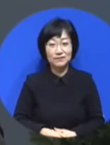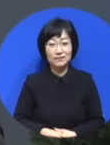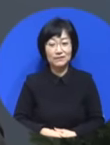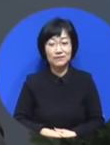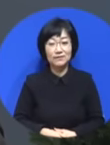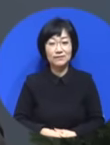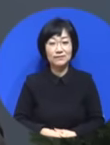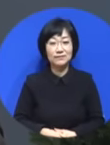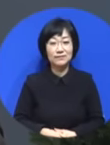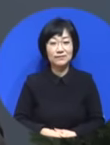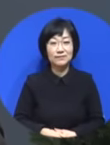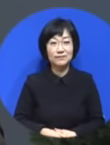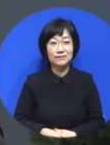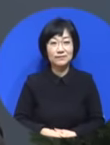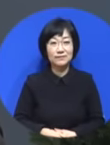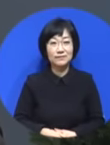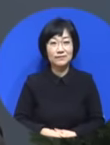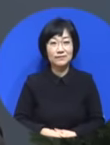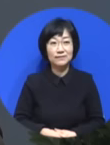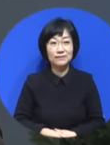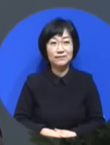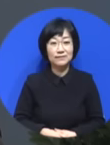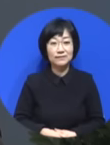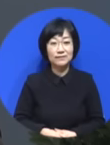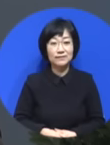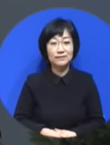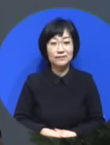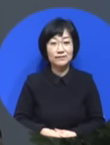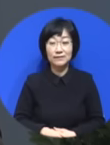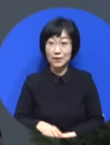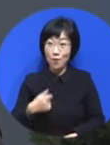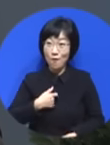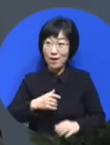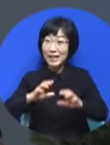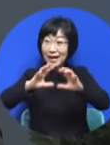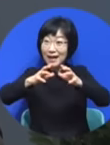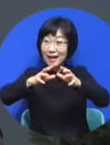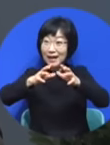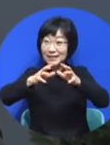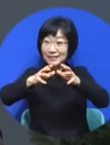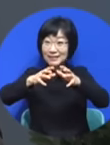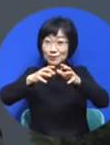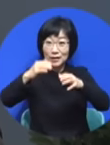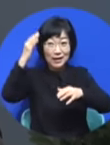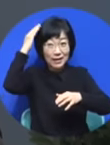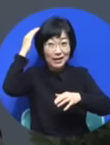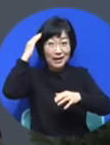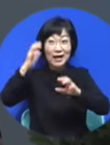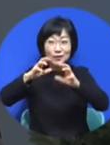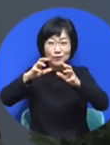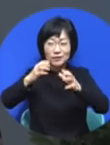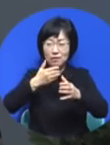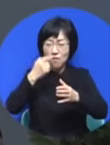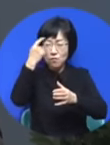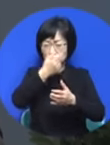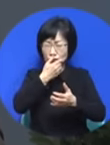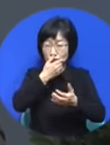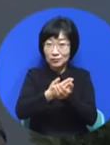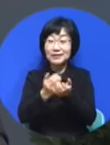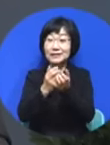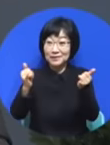우리 국가의 어떤 중요한 분들이 저를 찾아왔어요.